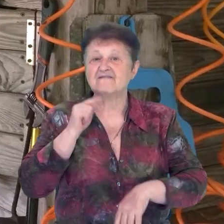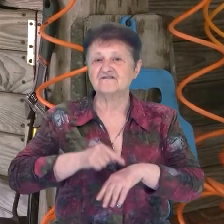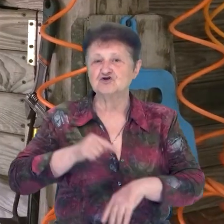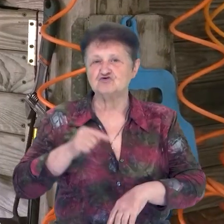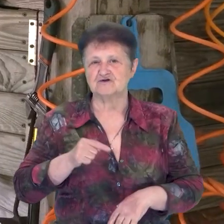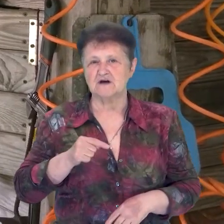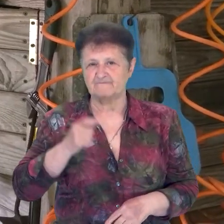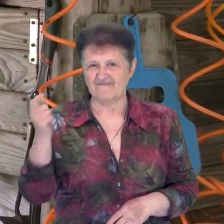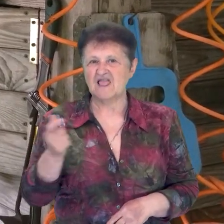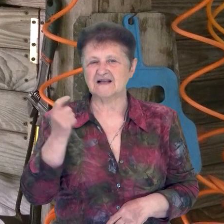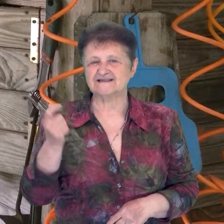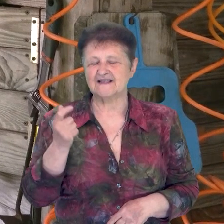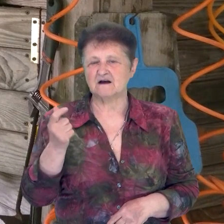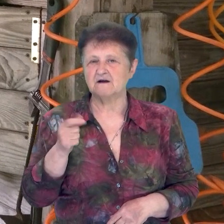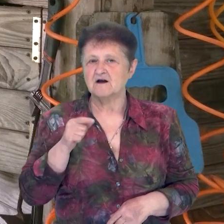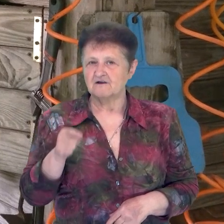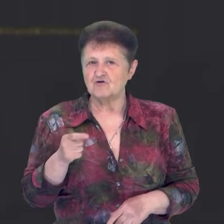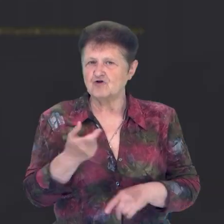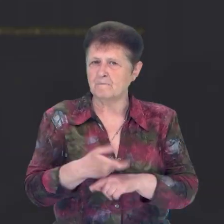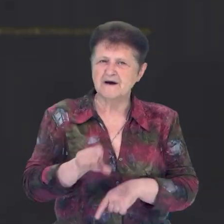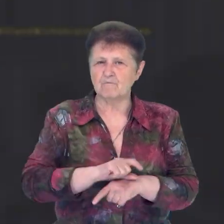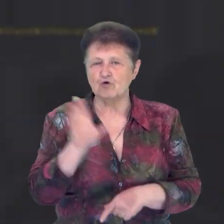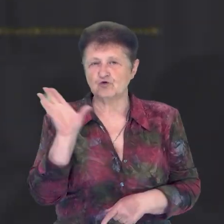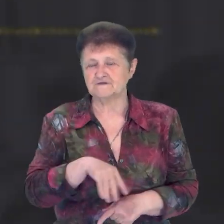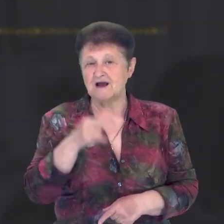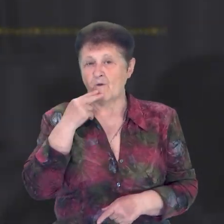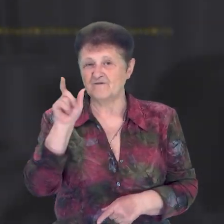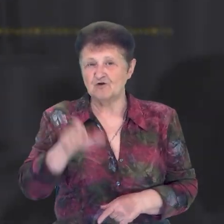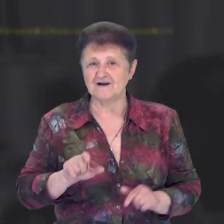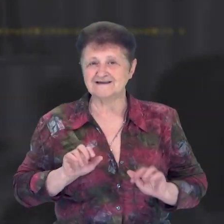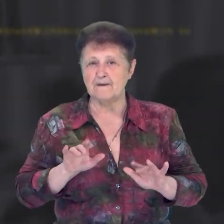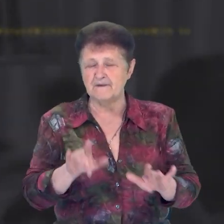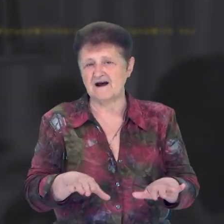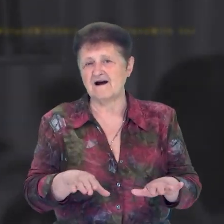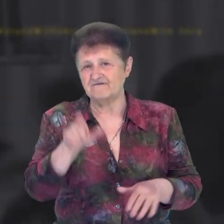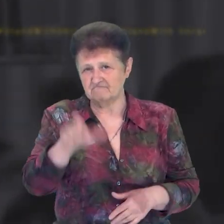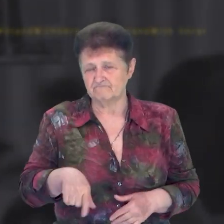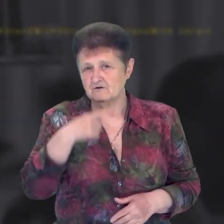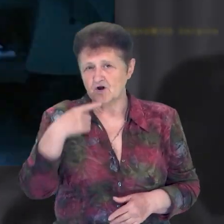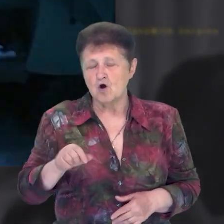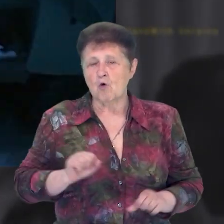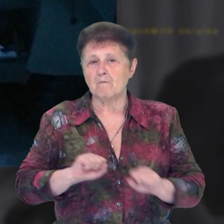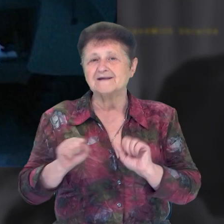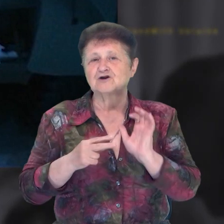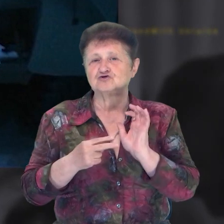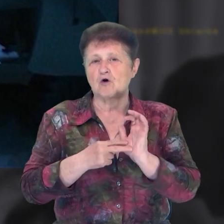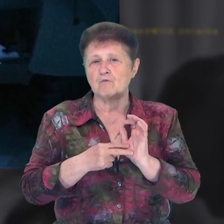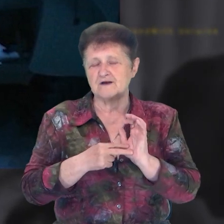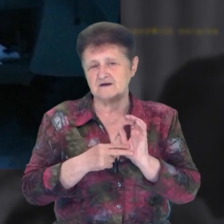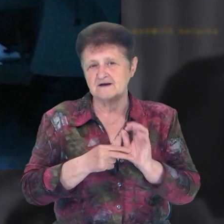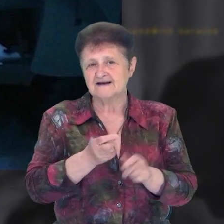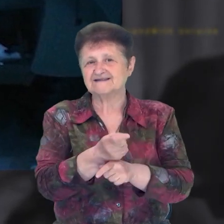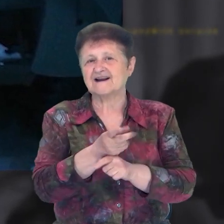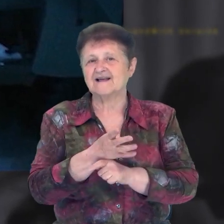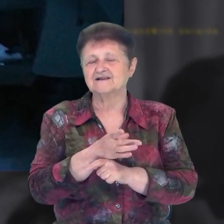власника, воно перебуре все. Обвинувачений у справі Армен Абгарян – командир сьомої зведеної стрілецької